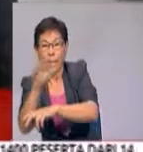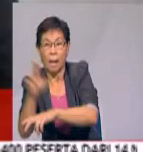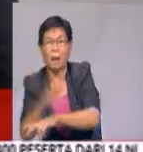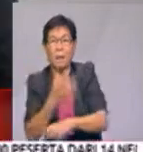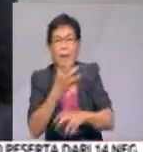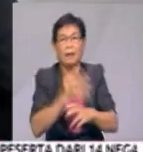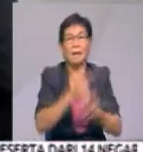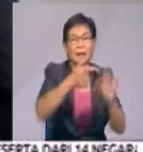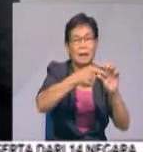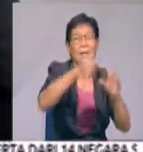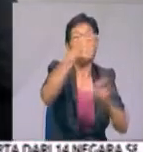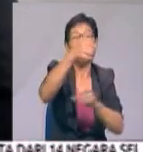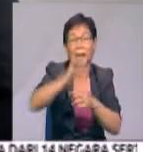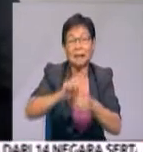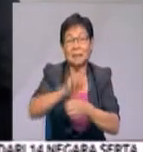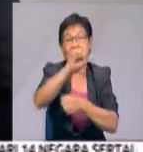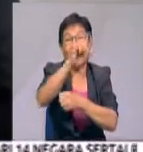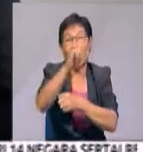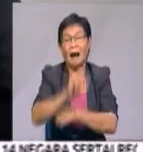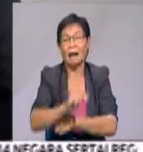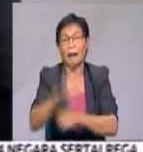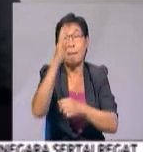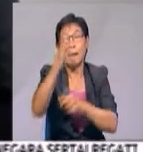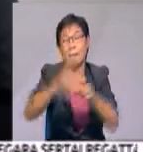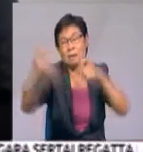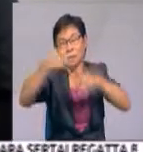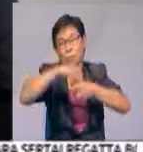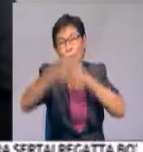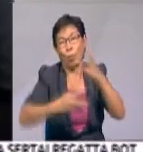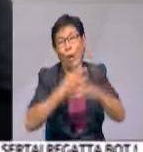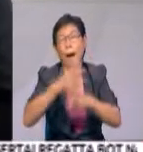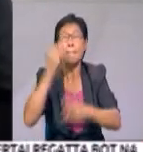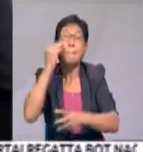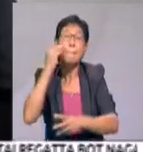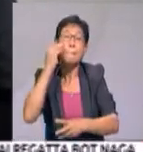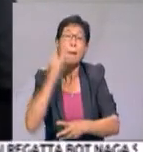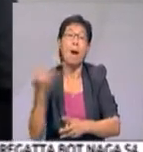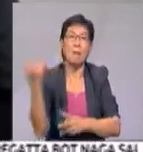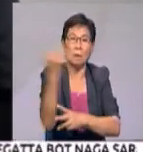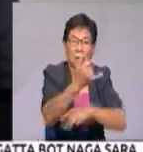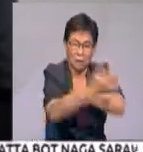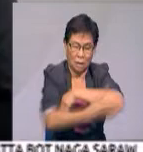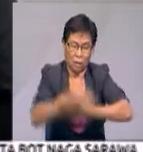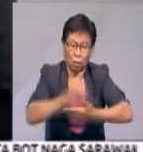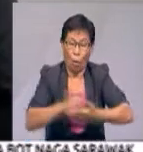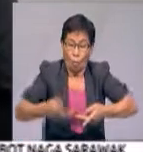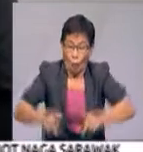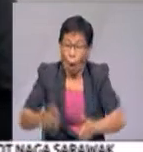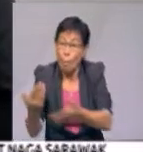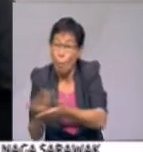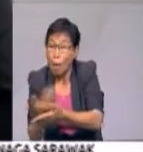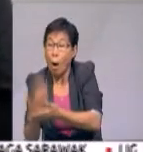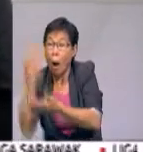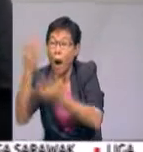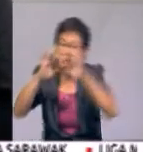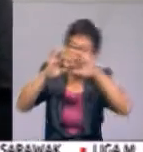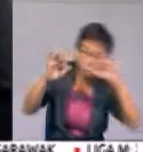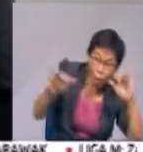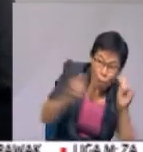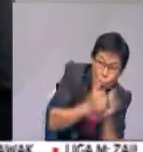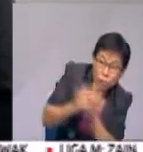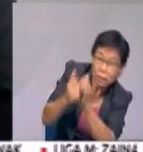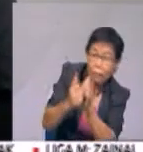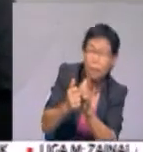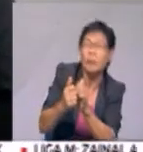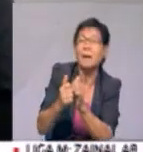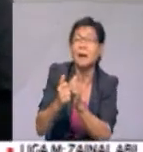keempat terbesar di dunia, apakah signifikan lawatan rasmi Perdana Menteri ke Turkmenistan? Apakah pula peluang baharu yang bakal diterapai bersama